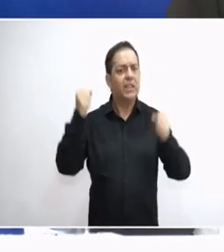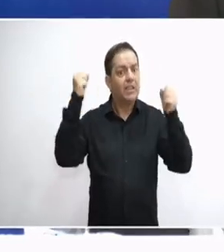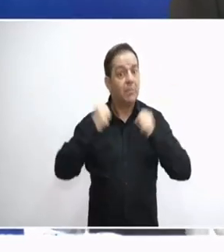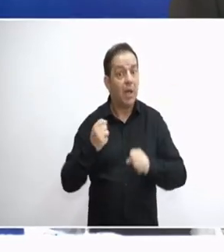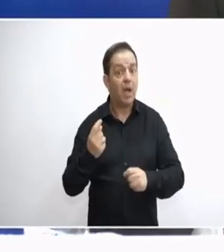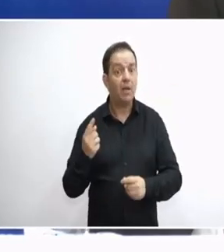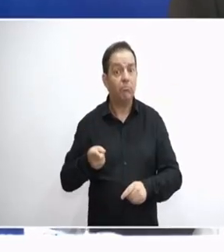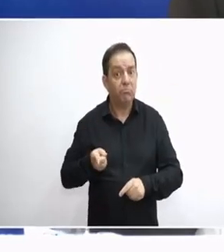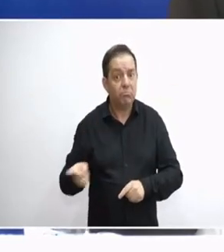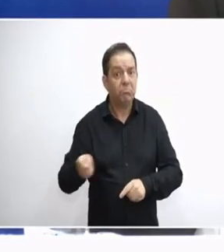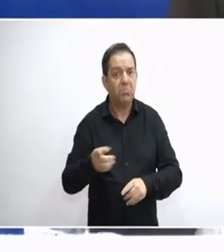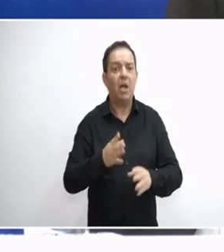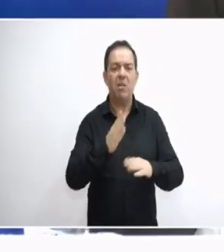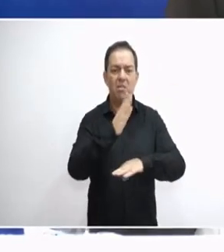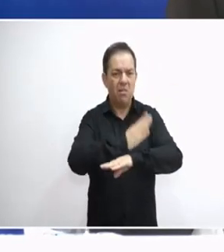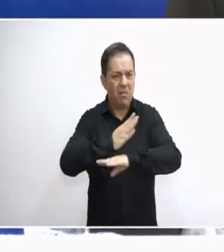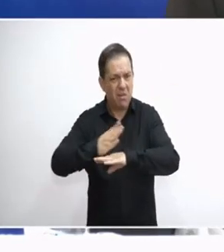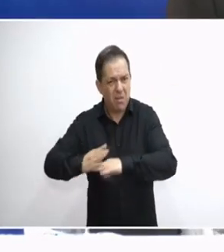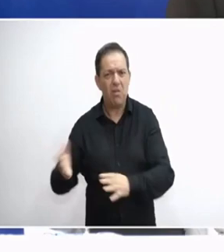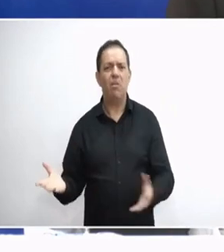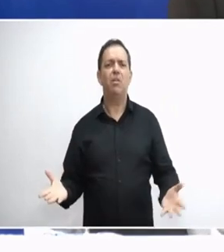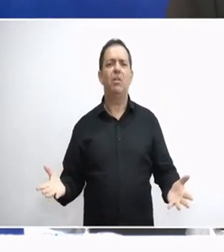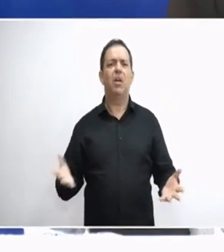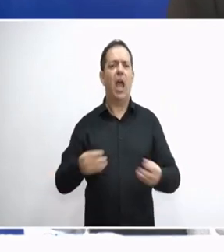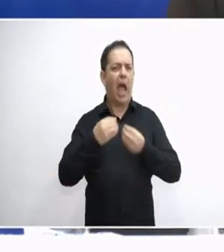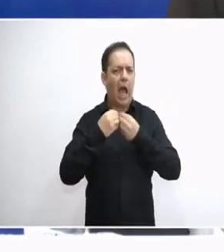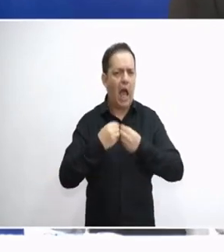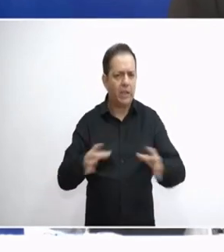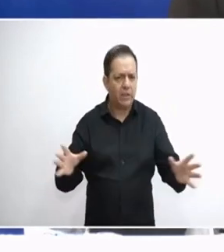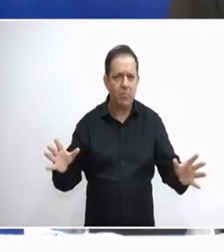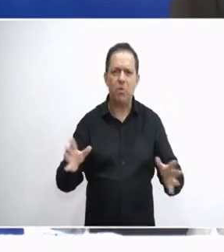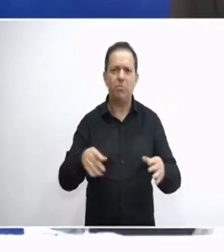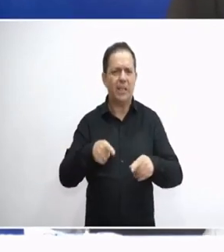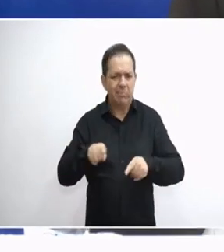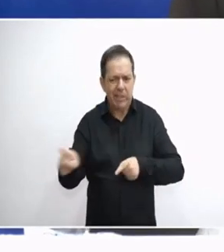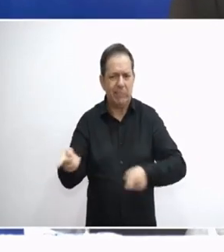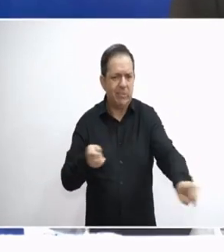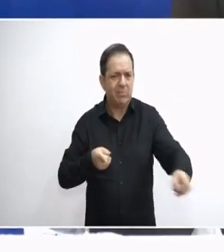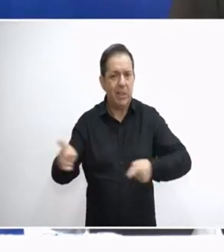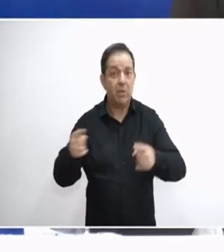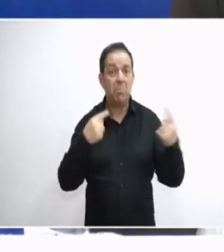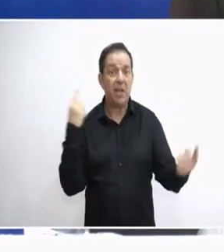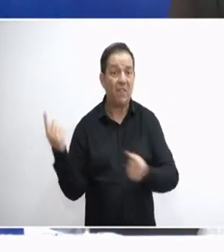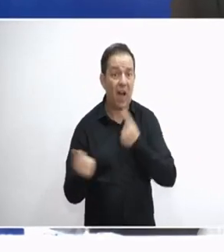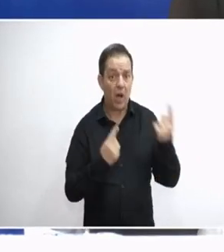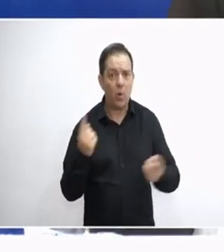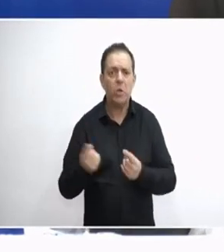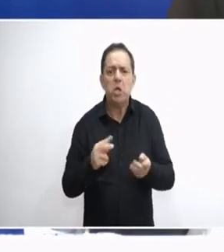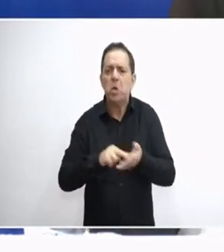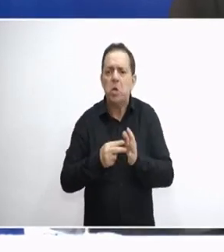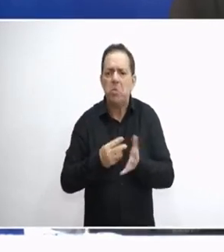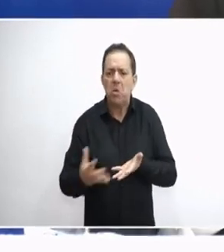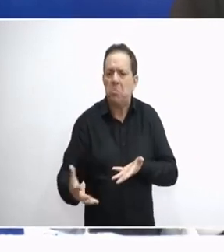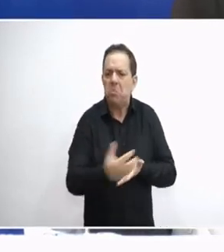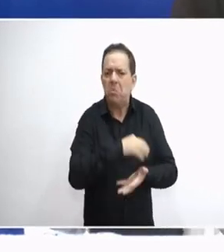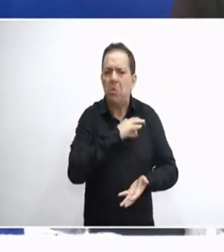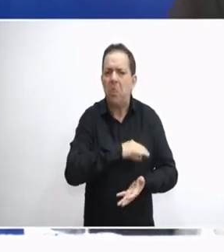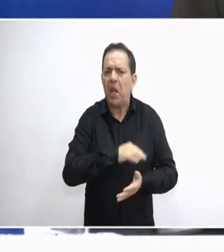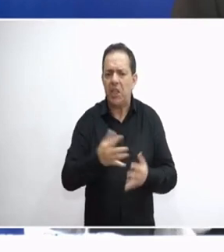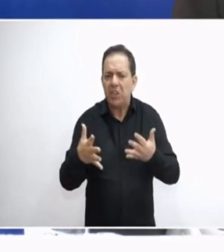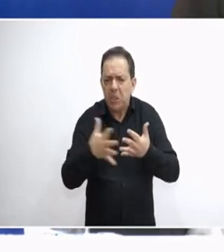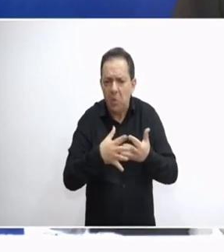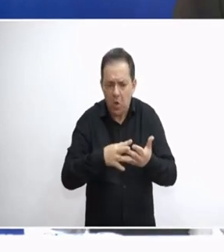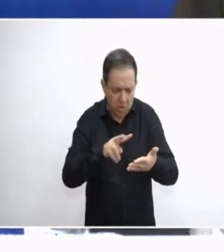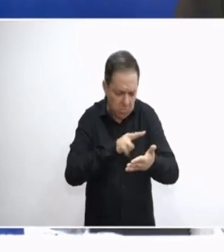πάνελ να έχουν πολύ άσχημη συμπεριφορά στο περιβάλλον. Είδαμε ότι δεν μας προσφέρει τίποτα και οικονομικά και είδαμε τα τιμολογιά μας